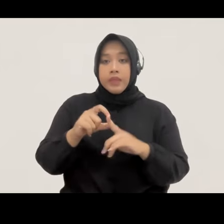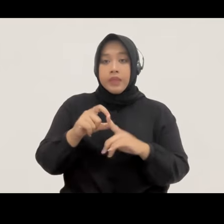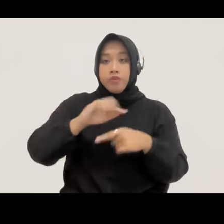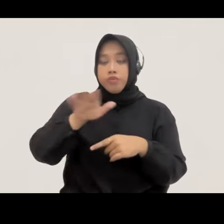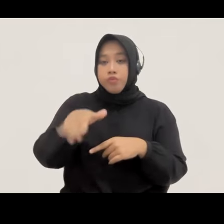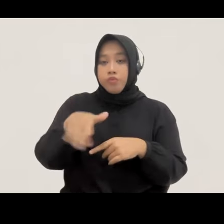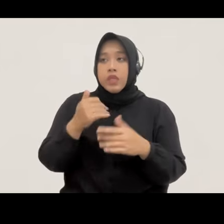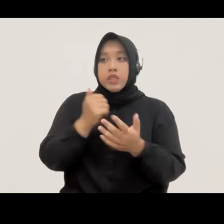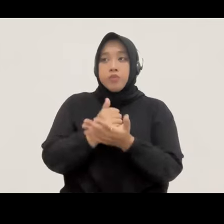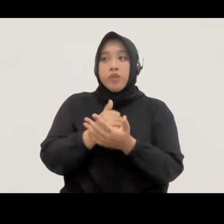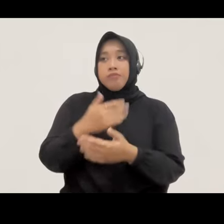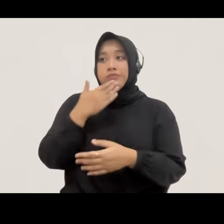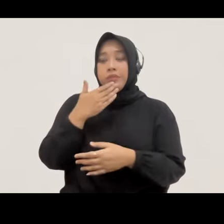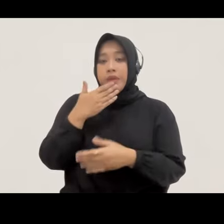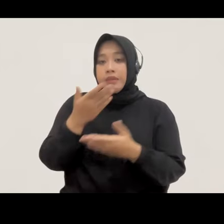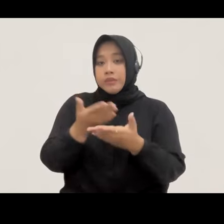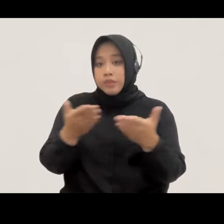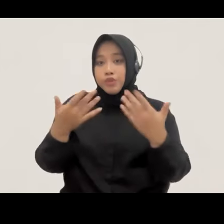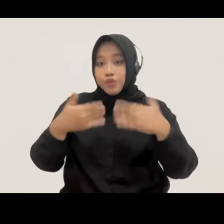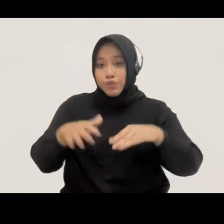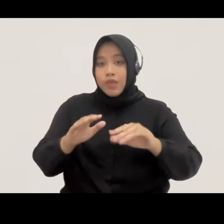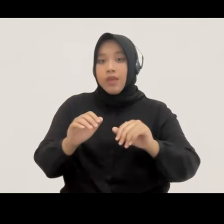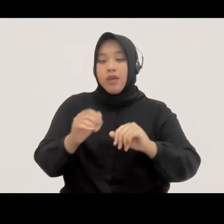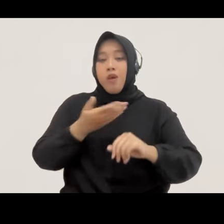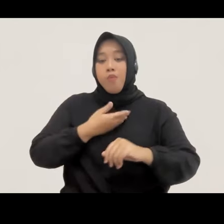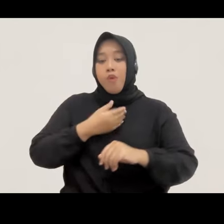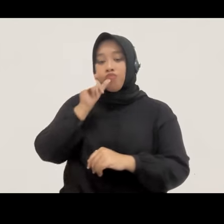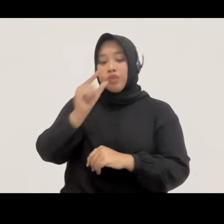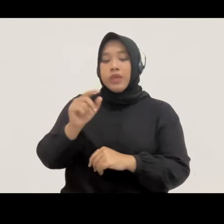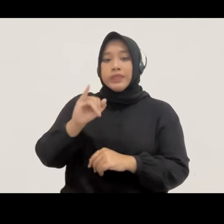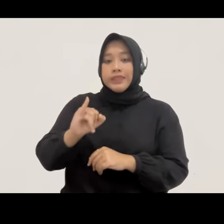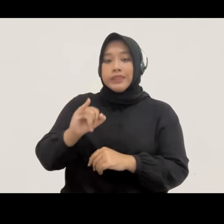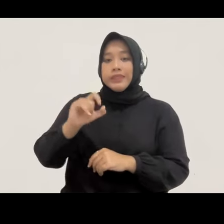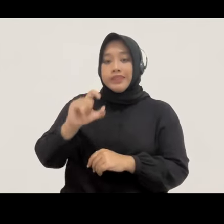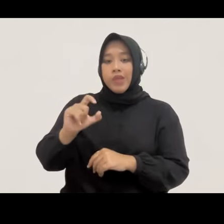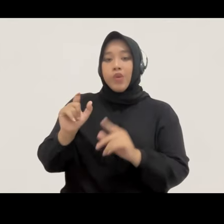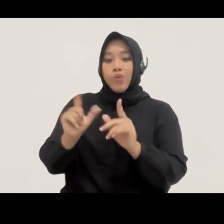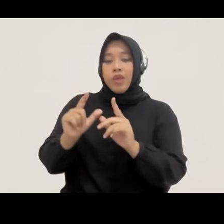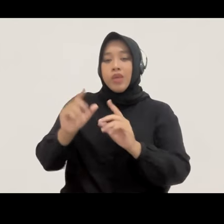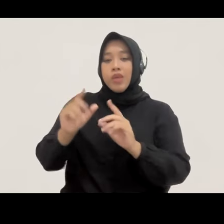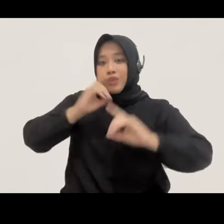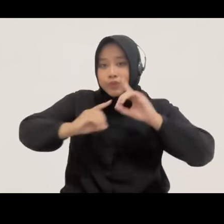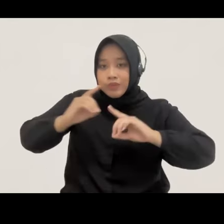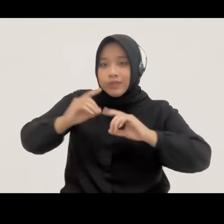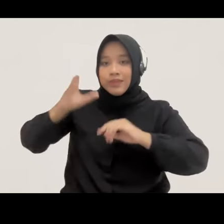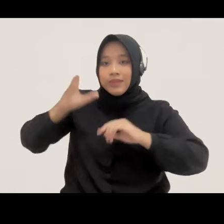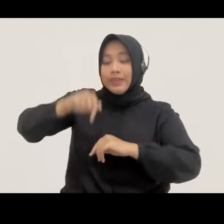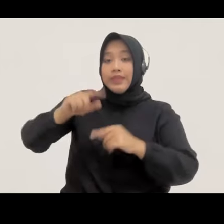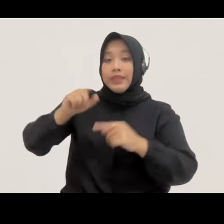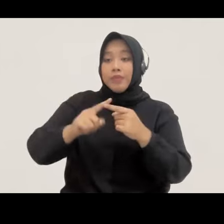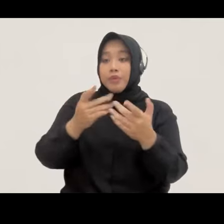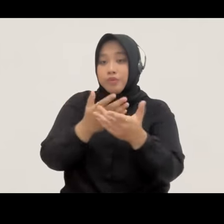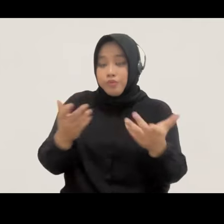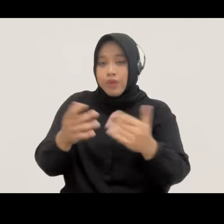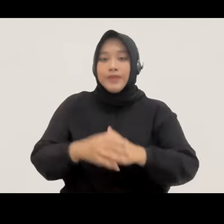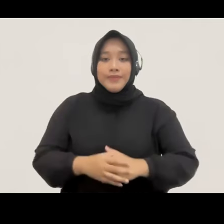Sebelumnya terima kasih telah mengundang ICW pada diskusi hari ini, teman-teman, di